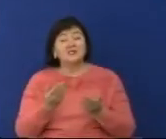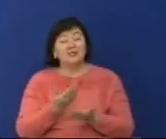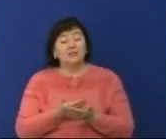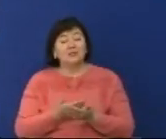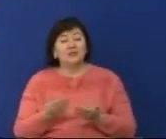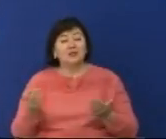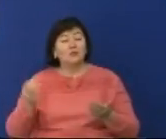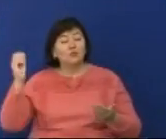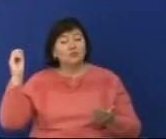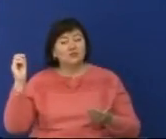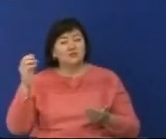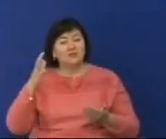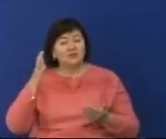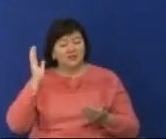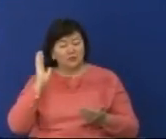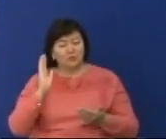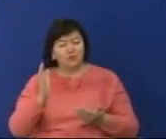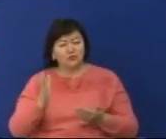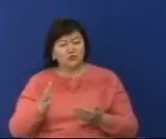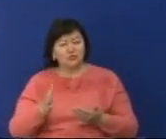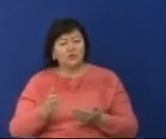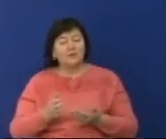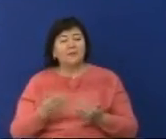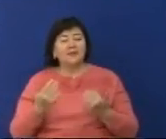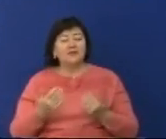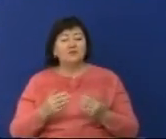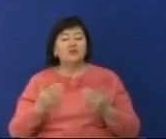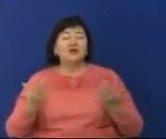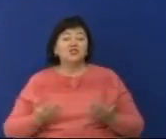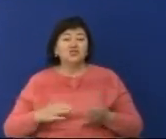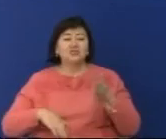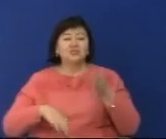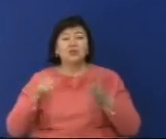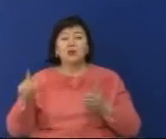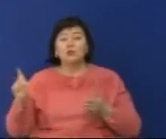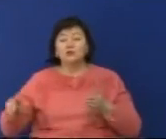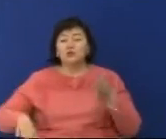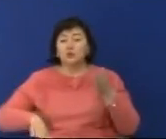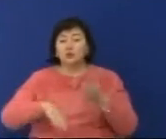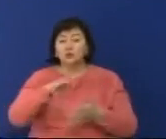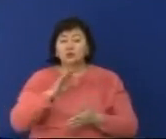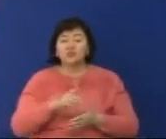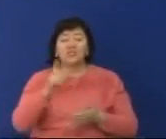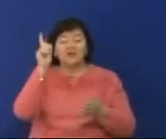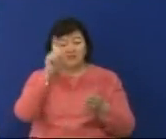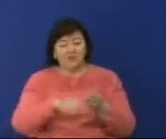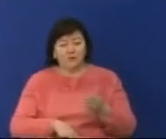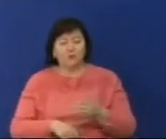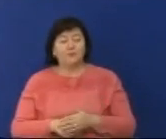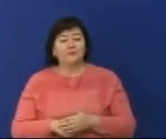нұршын еңір болып, қалқымыздың әлі ауқаты жағдай жақ Сол білімдері сенімін